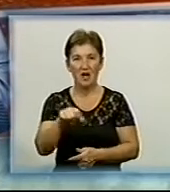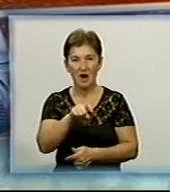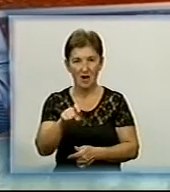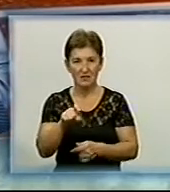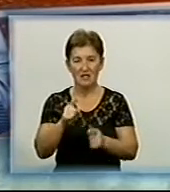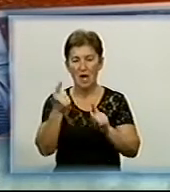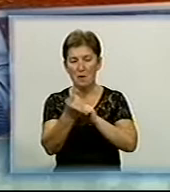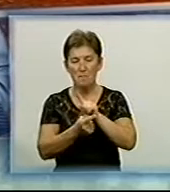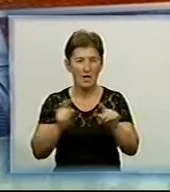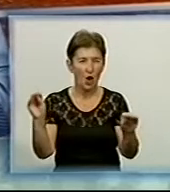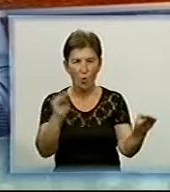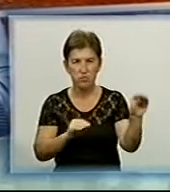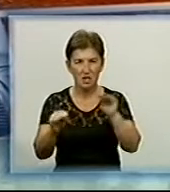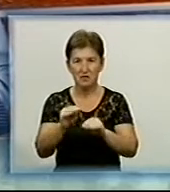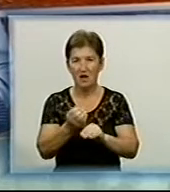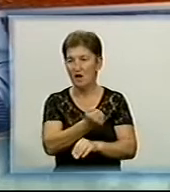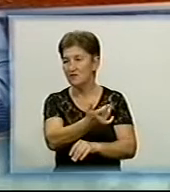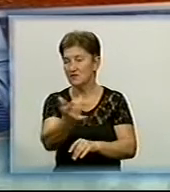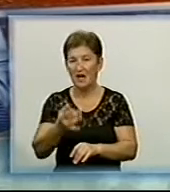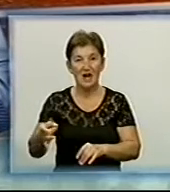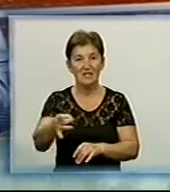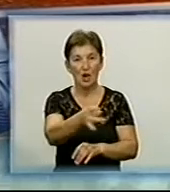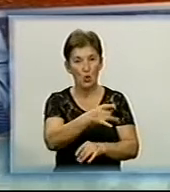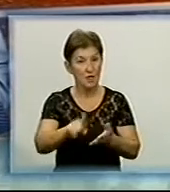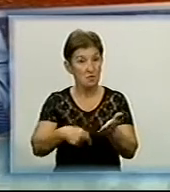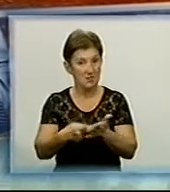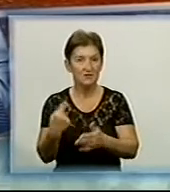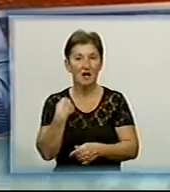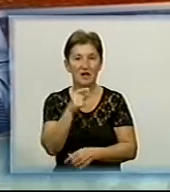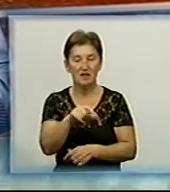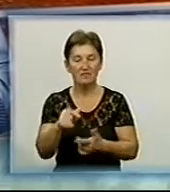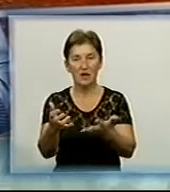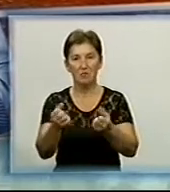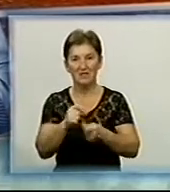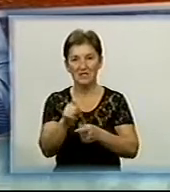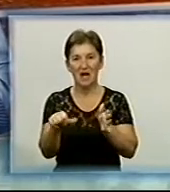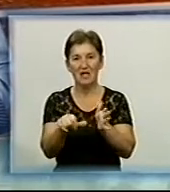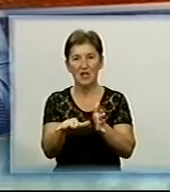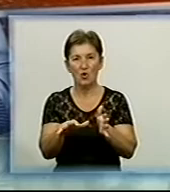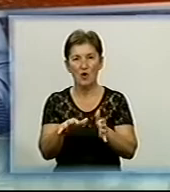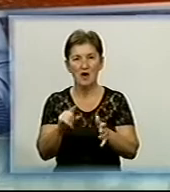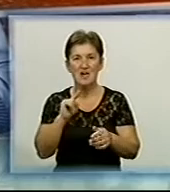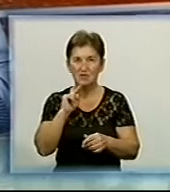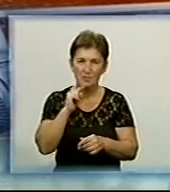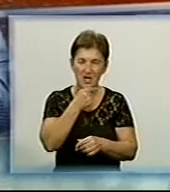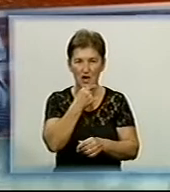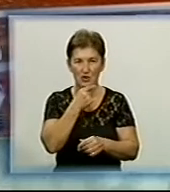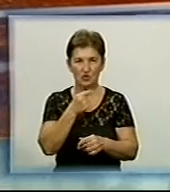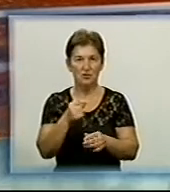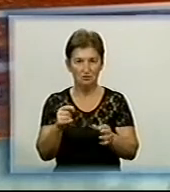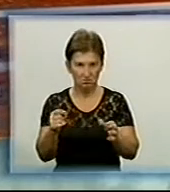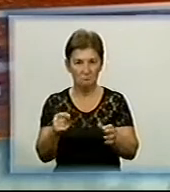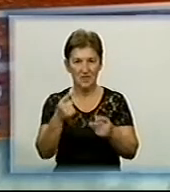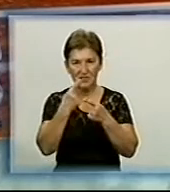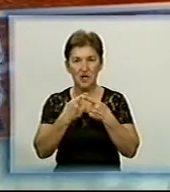переобладнують Уже цієї зими в кількох мікрорайонах міста кіровоградці отримують тепло за енергозберігаючими технологіями Яна Семенюк розкаже